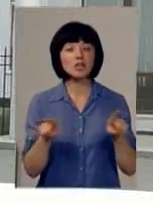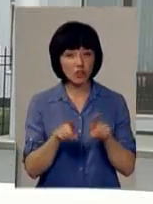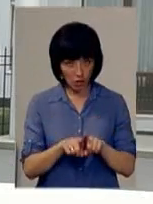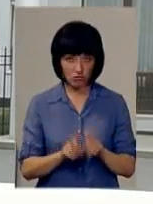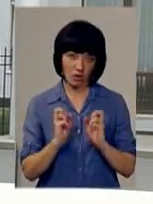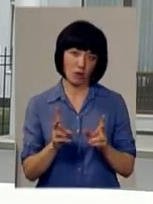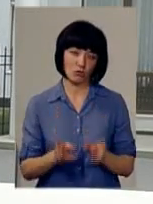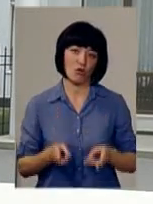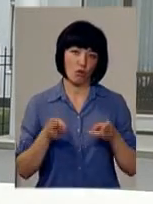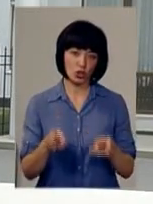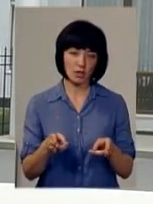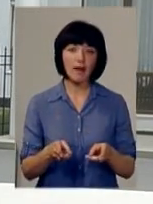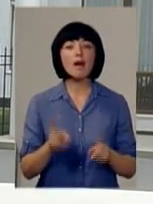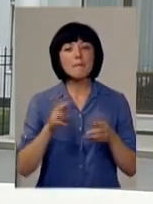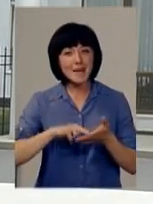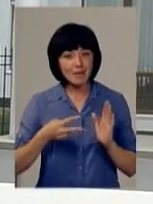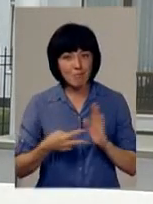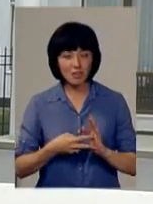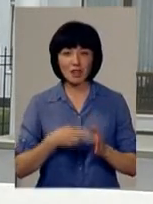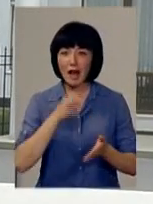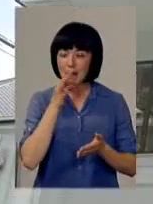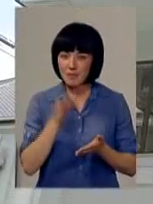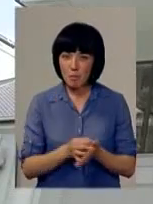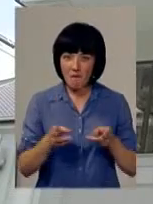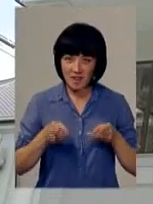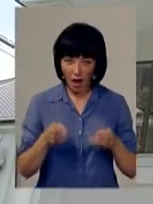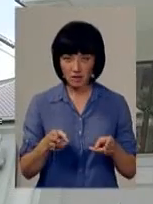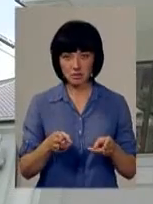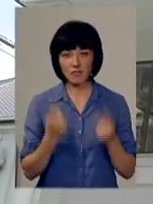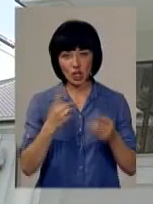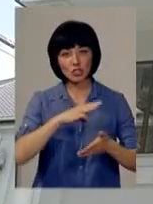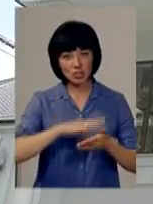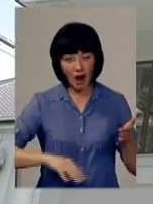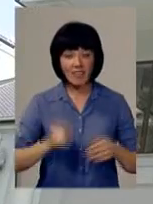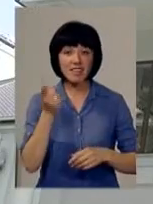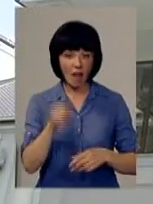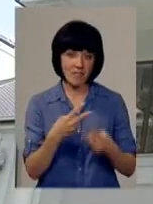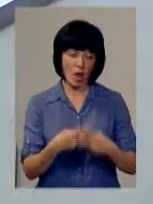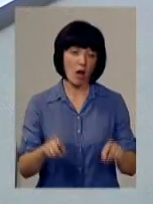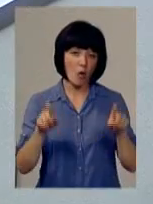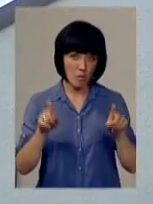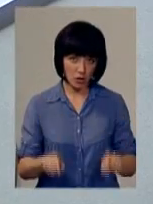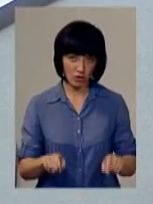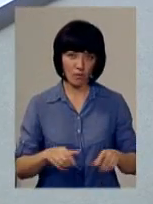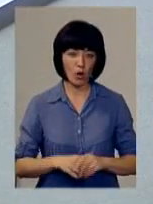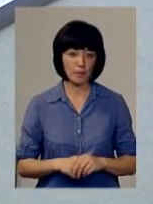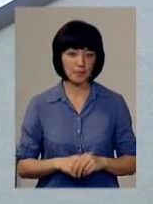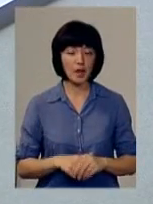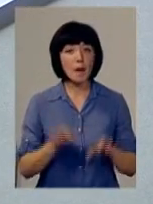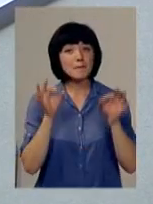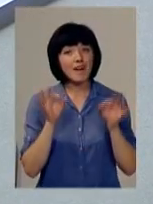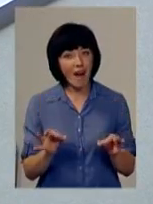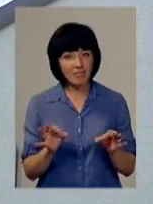кваліфікується як злочин, за котрий передбачена кримінальна відповідальність, чималі штрафи та навіть обмеження або позбавлення волі.